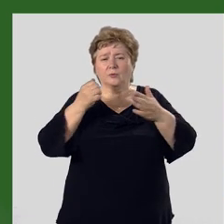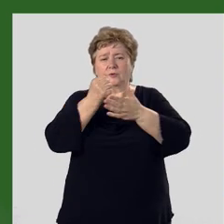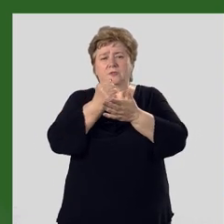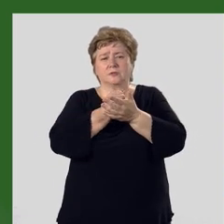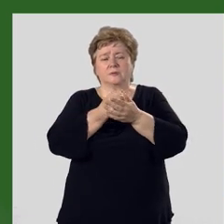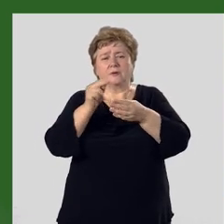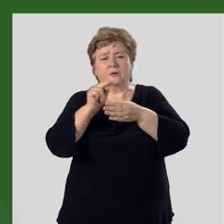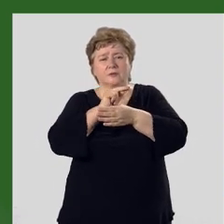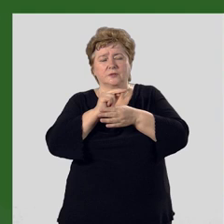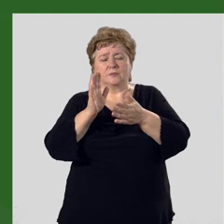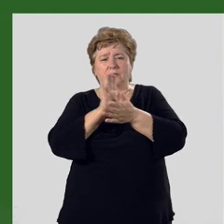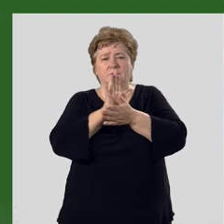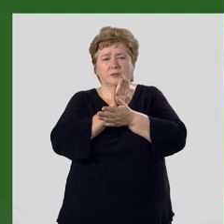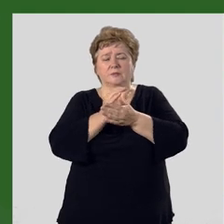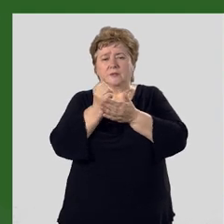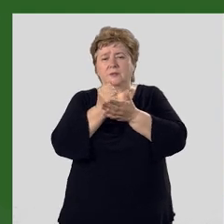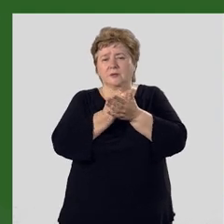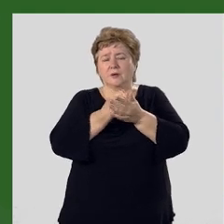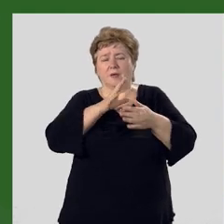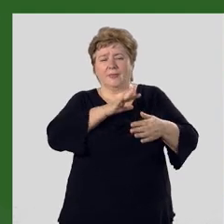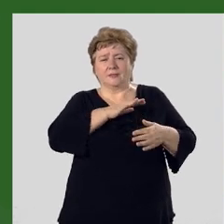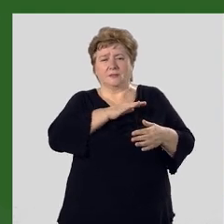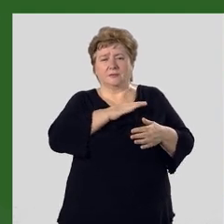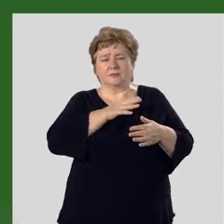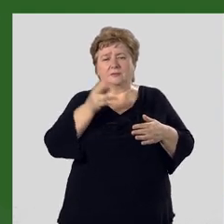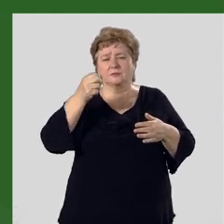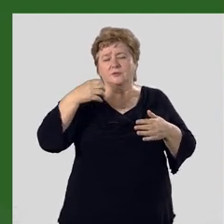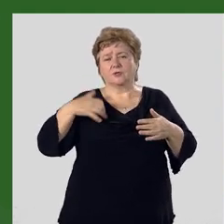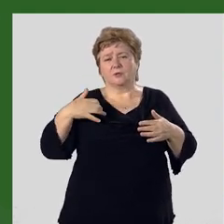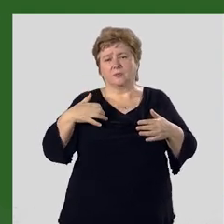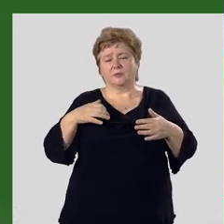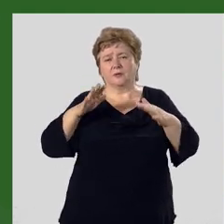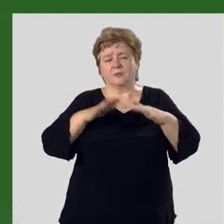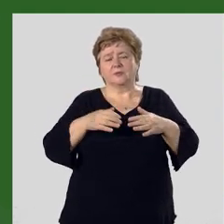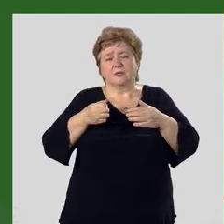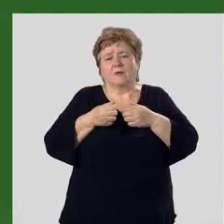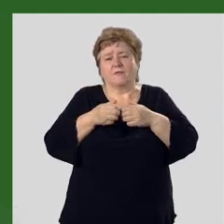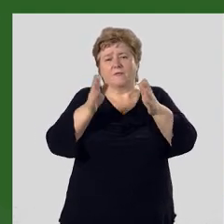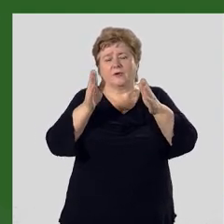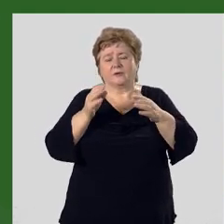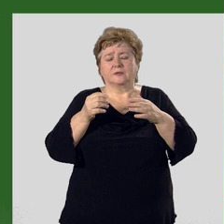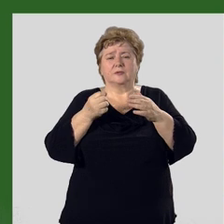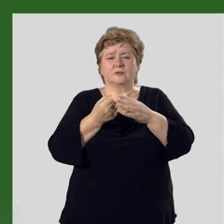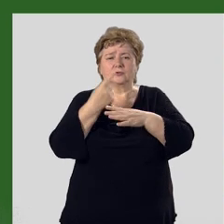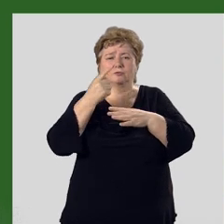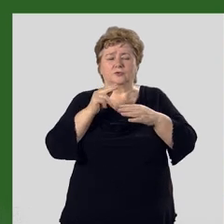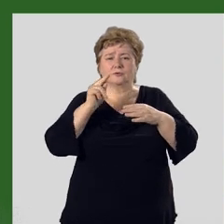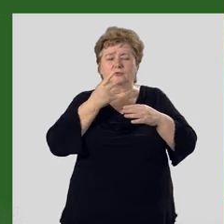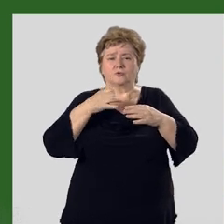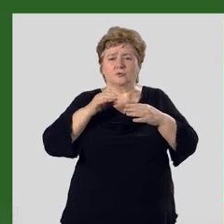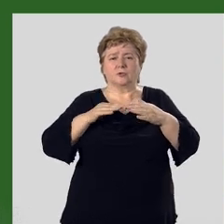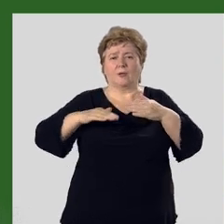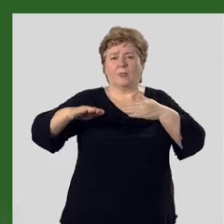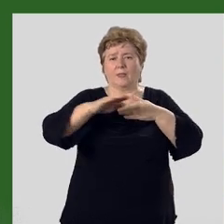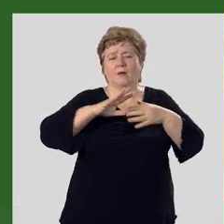запасы лечебных грязей залегают на Иссыкуле, Джалабаде, в местах выхода источников Чуйской долины.